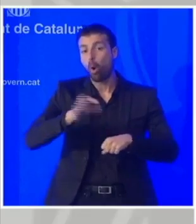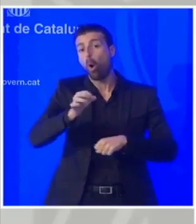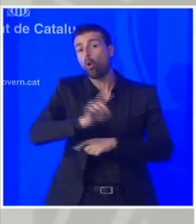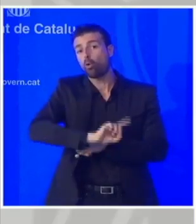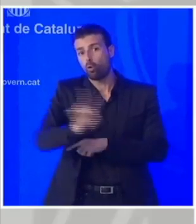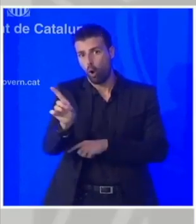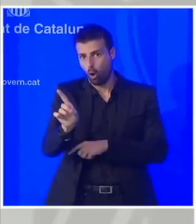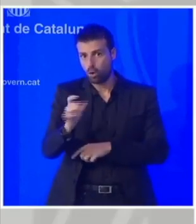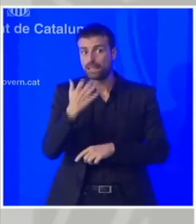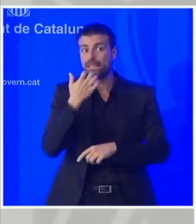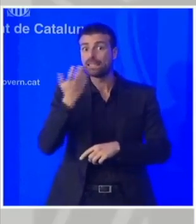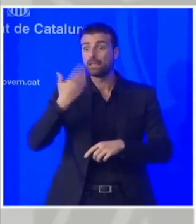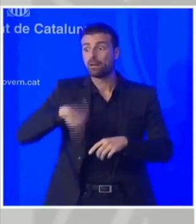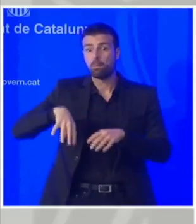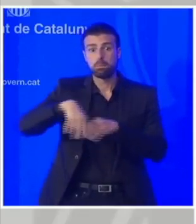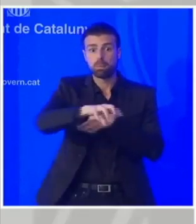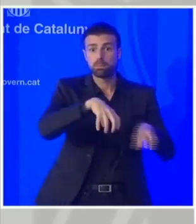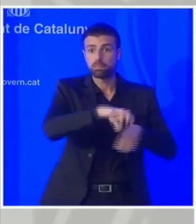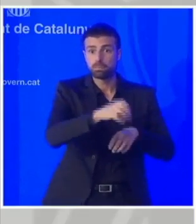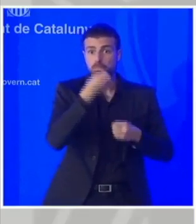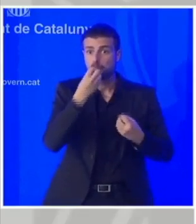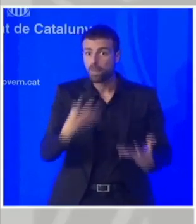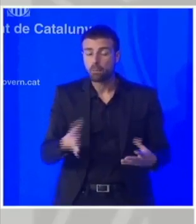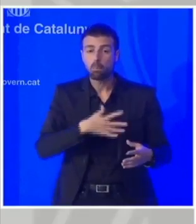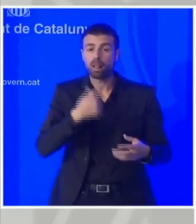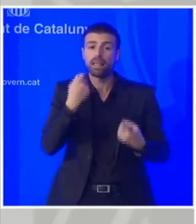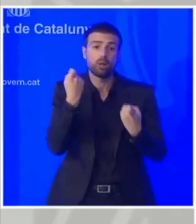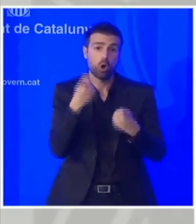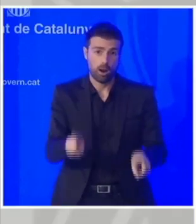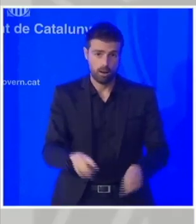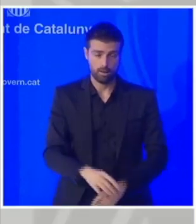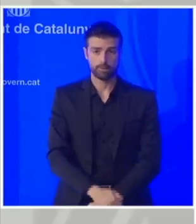si ja han delegat pràcticament tots vol dir que no calderia